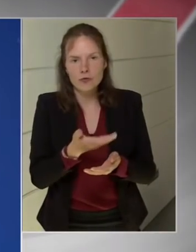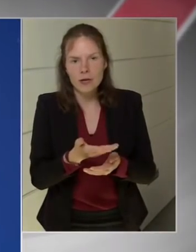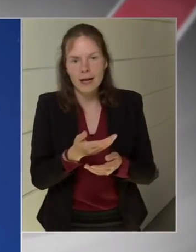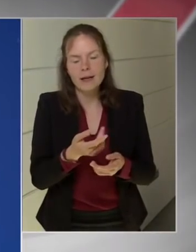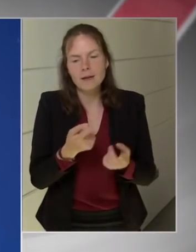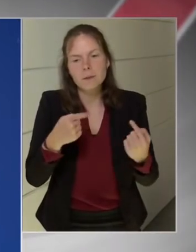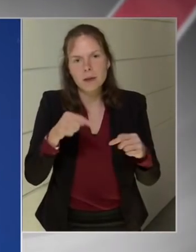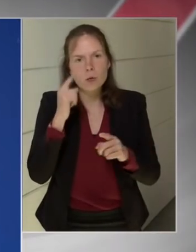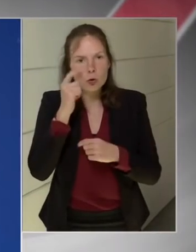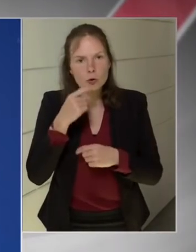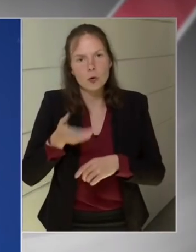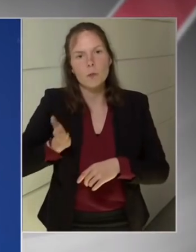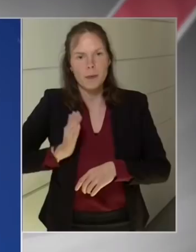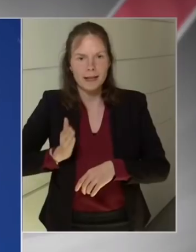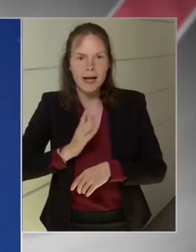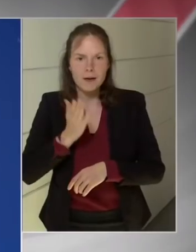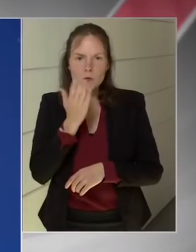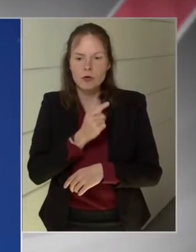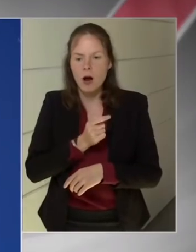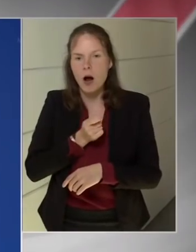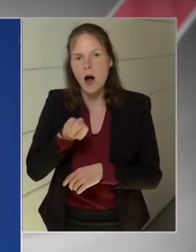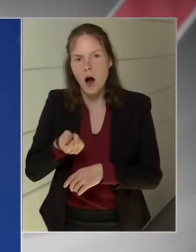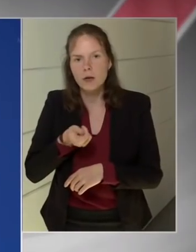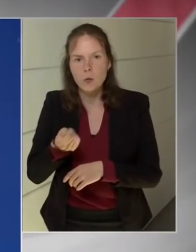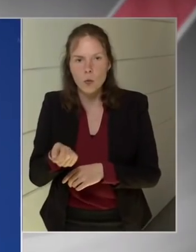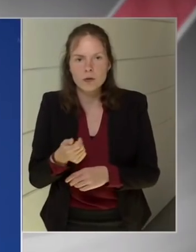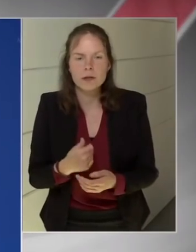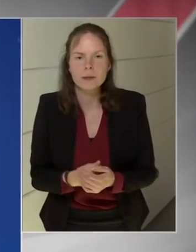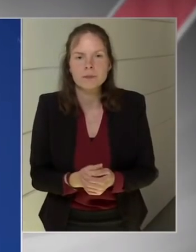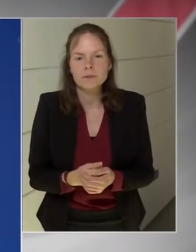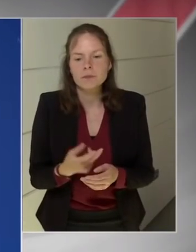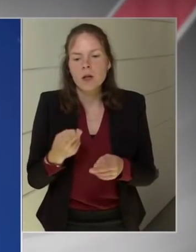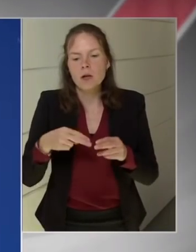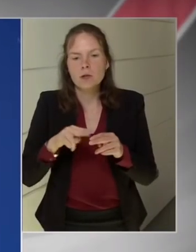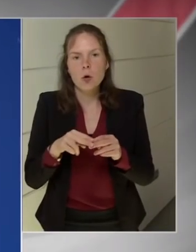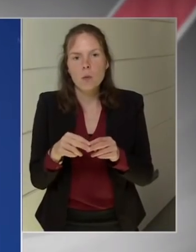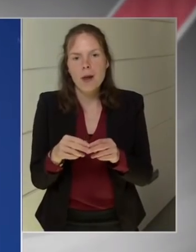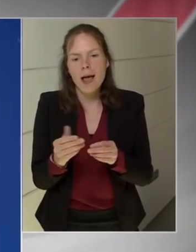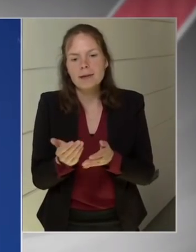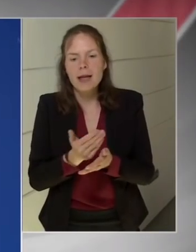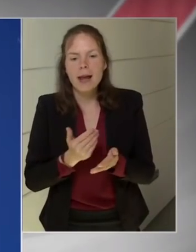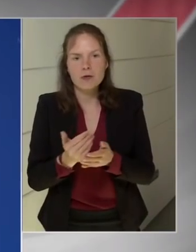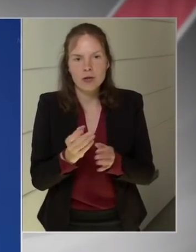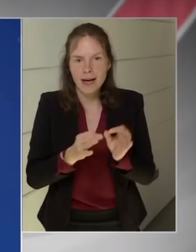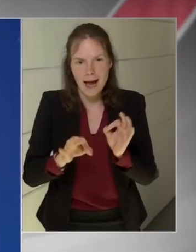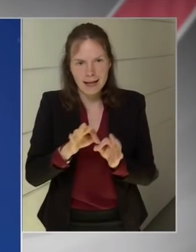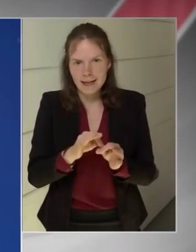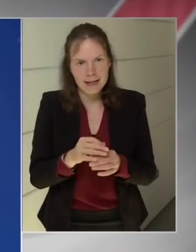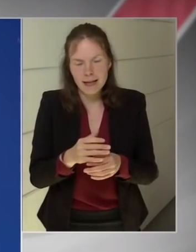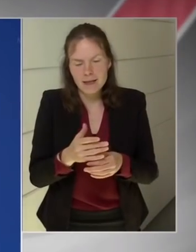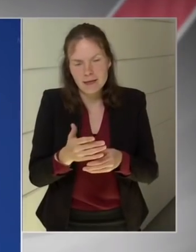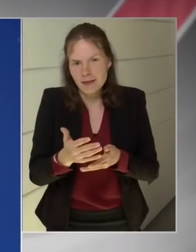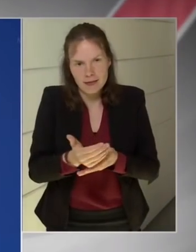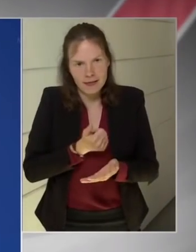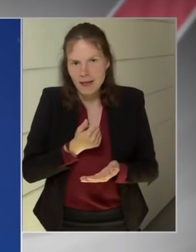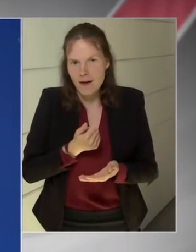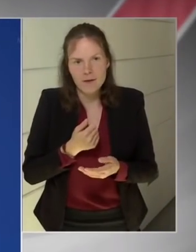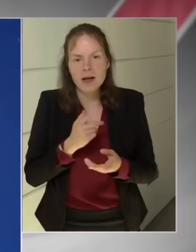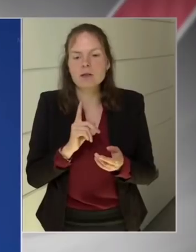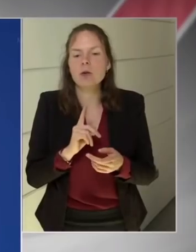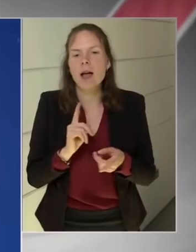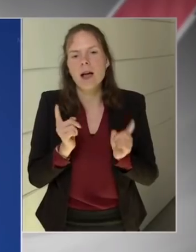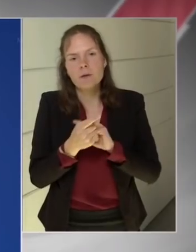biztosítékul. A jelenlegi helyzetből következő töbletnyereségek megadóztatását is